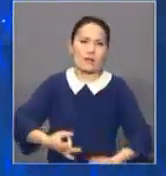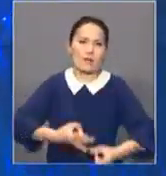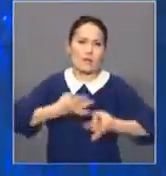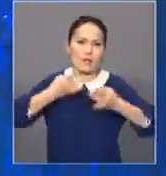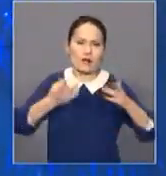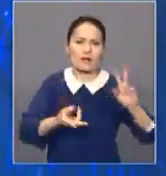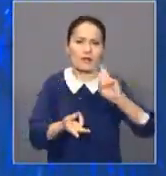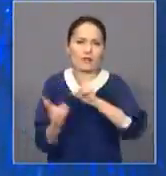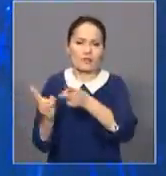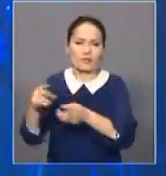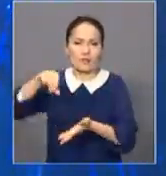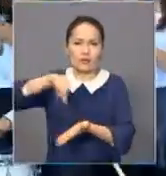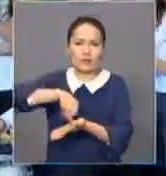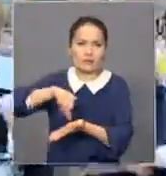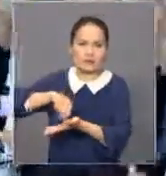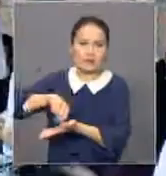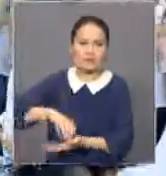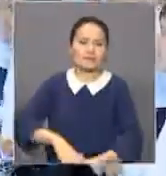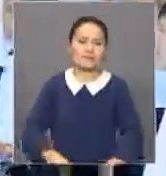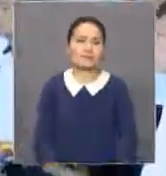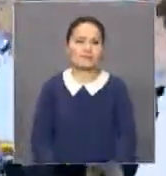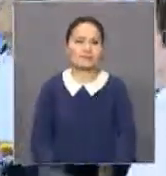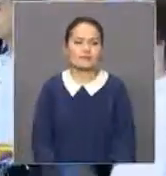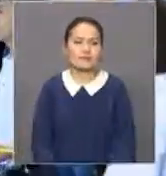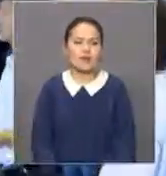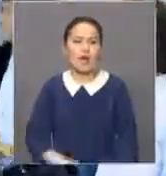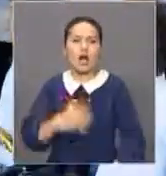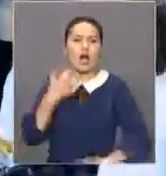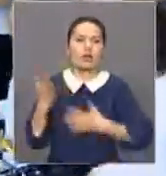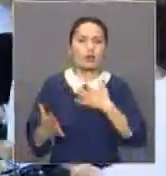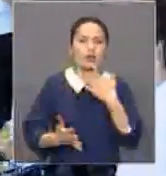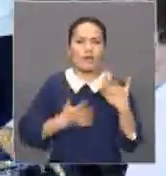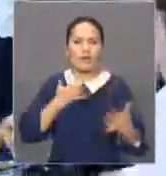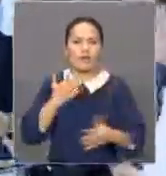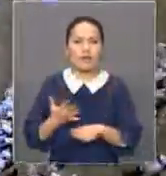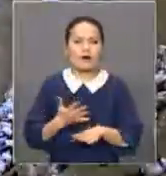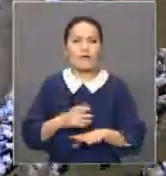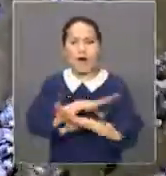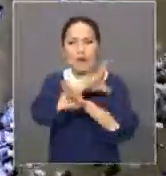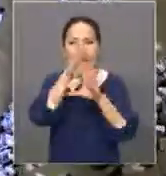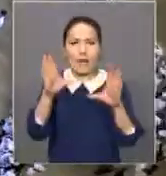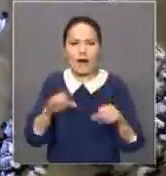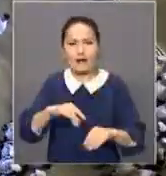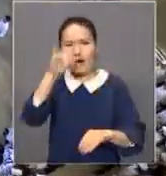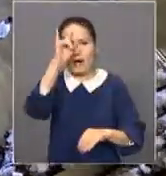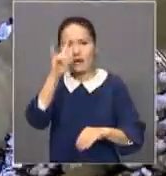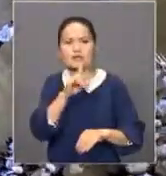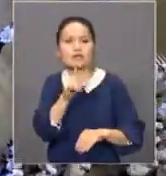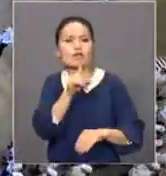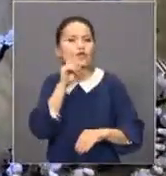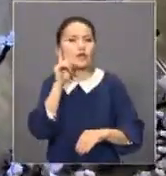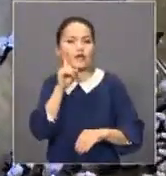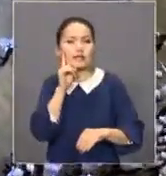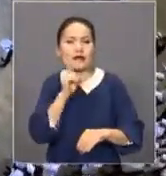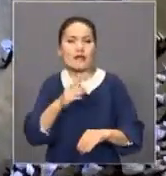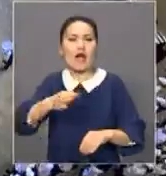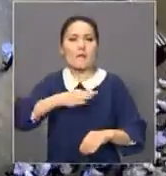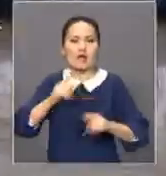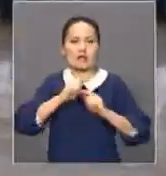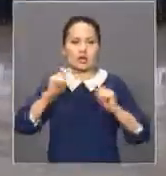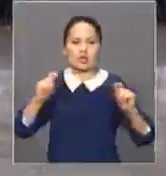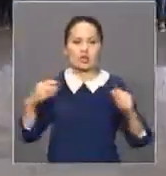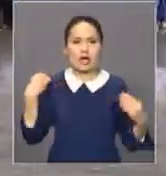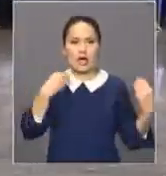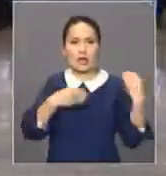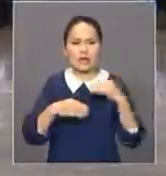мерекеге оласты. Толқуға толы тарихи таңдауға орай ағжейдегейіп ағадалың етпілдірген жастардың қарасығалың. Берелді